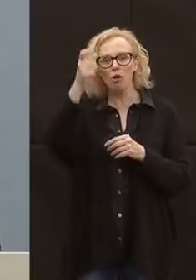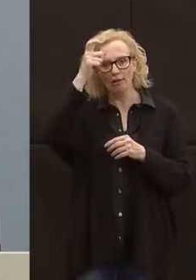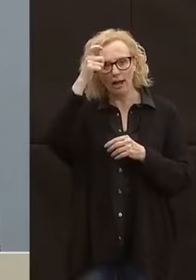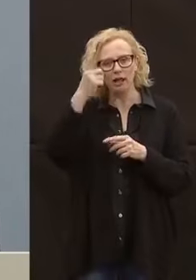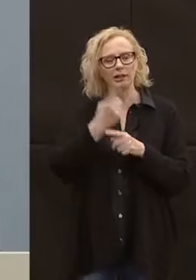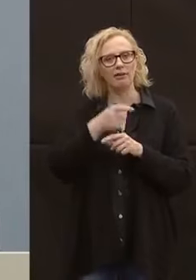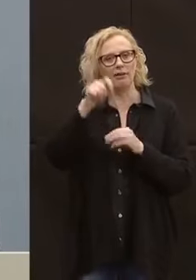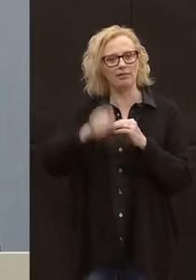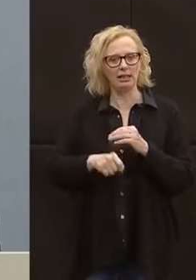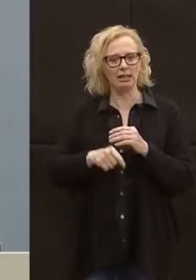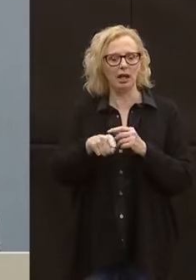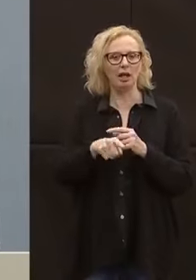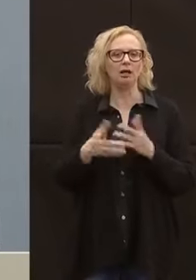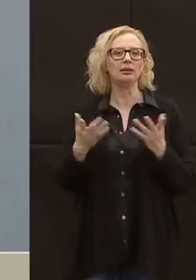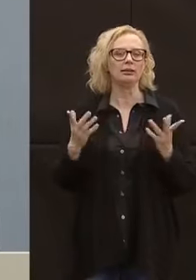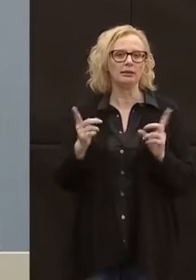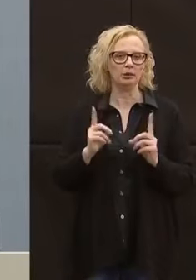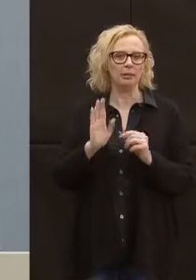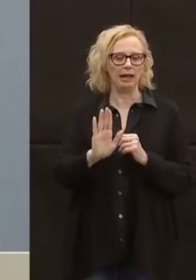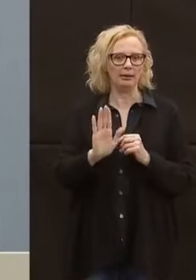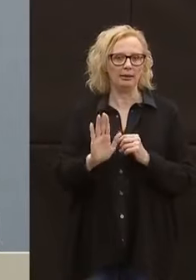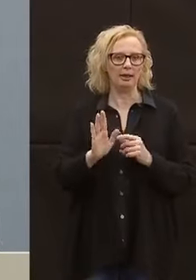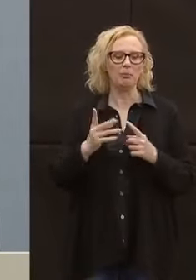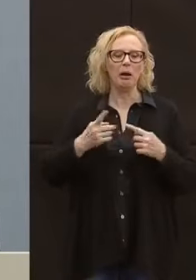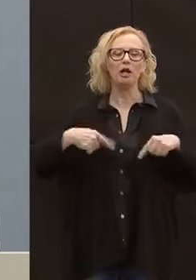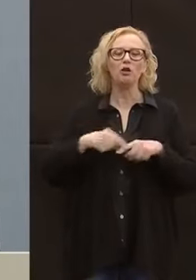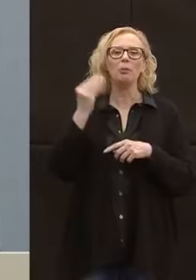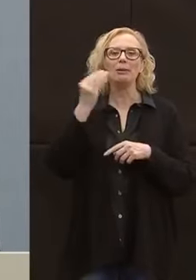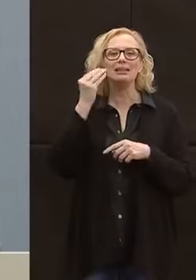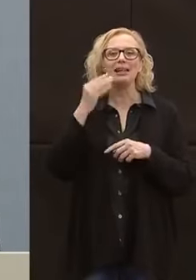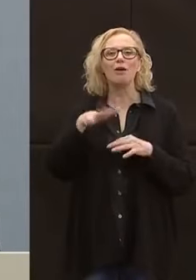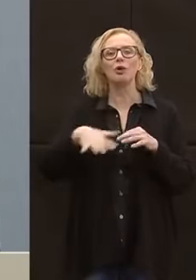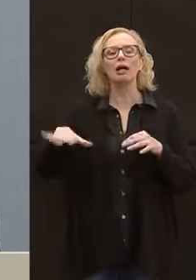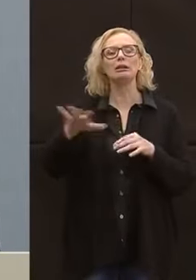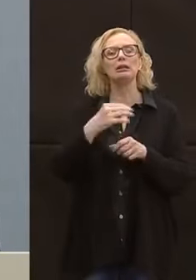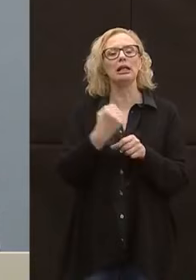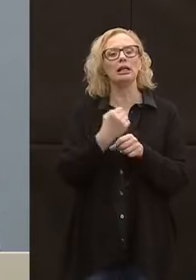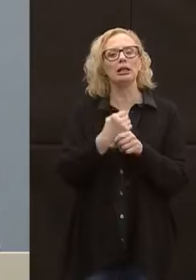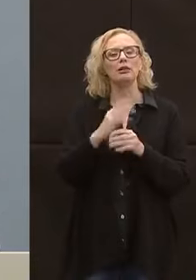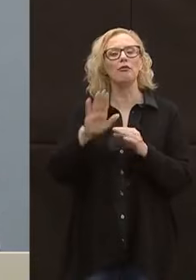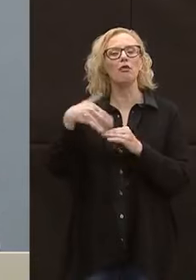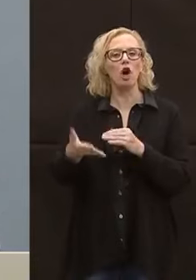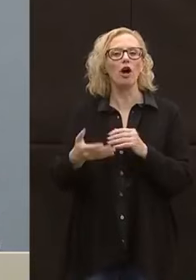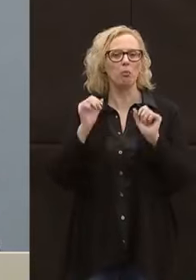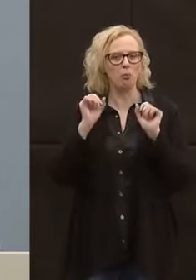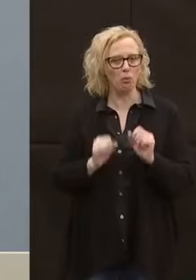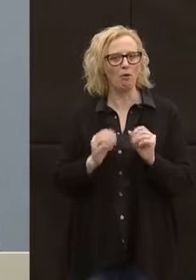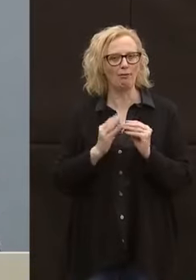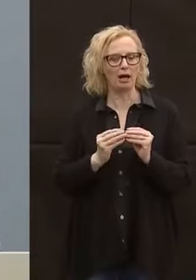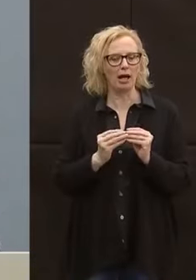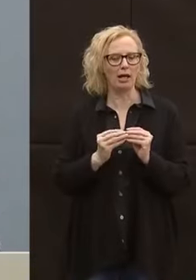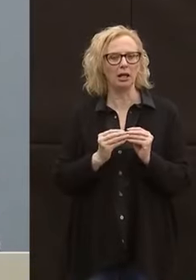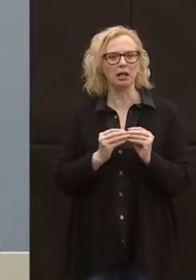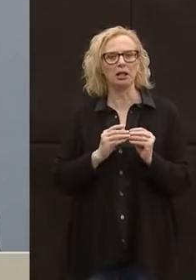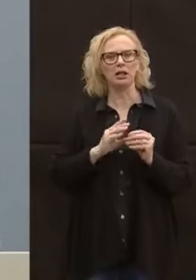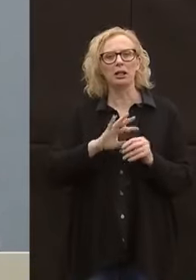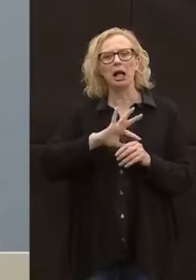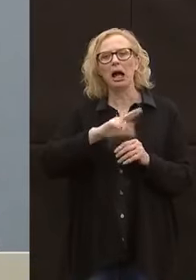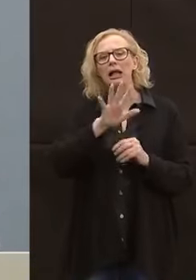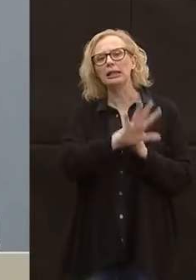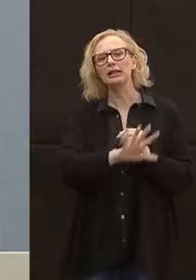nei modi che crederà da parte nostra. Riteniamo che con i cantieri all'aperto qualcosa che, lo ripeto, in altre parti non è